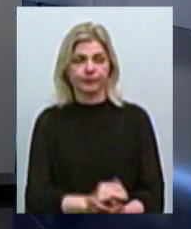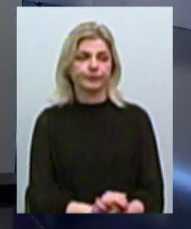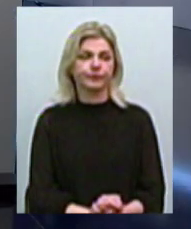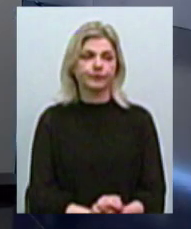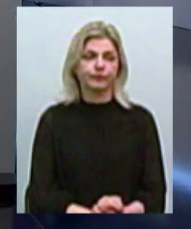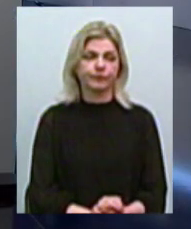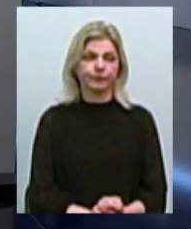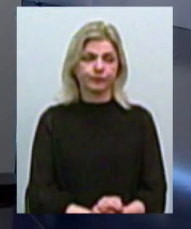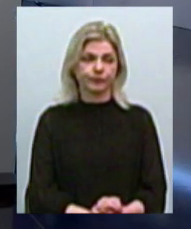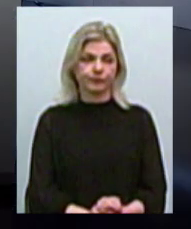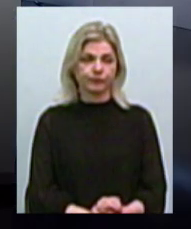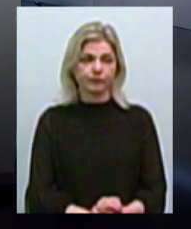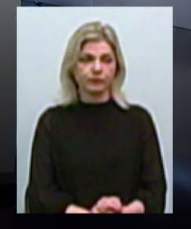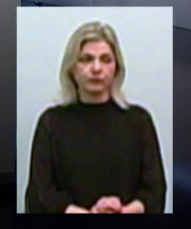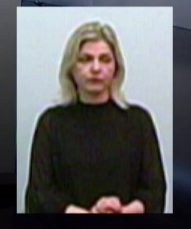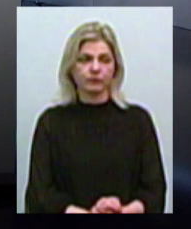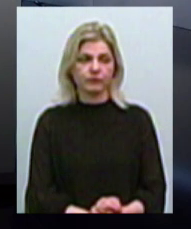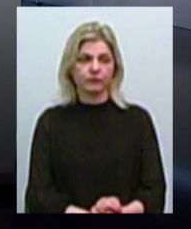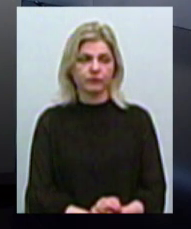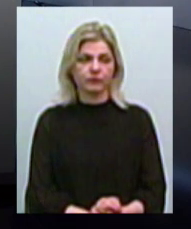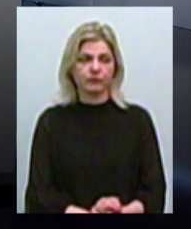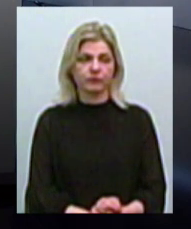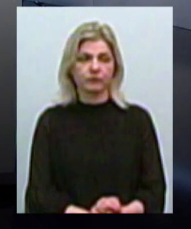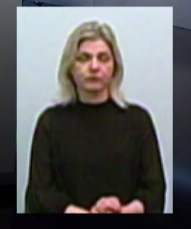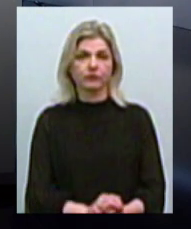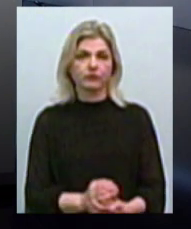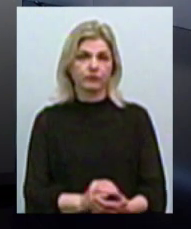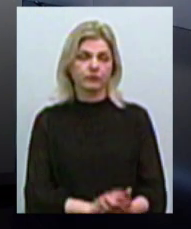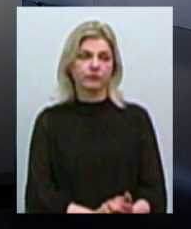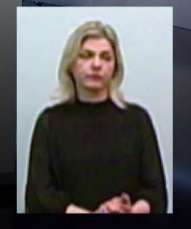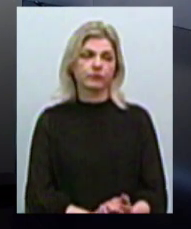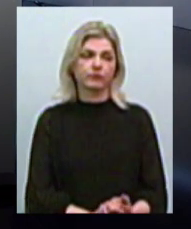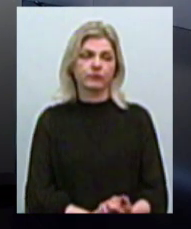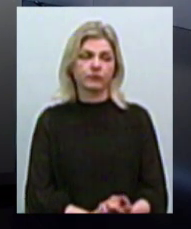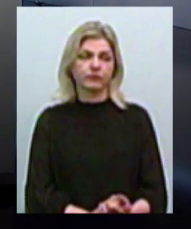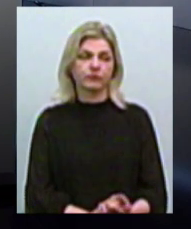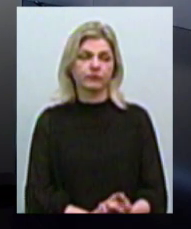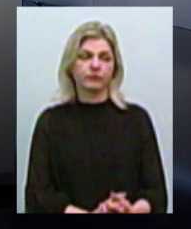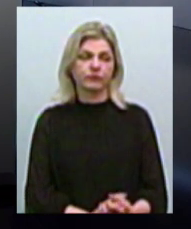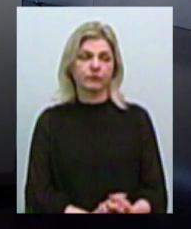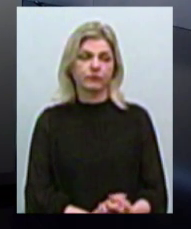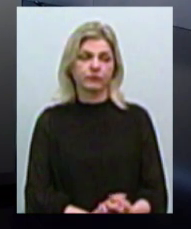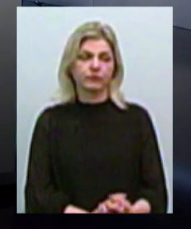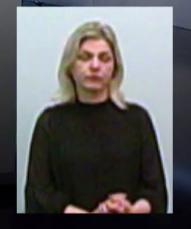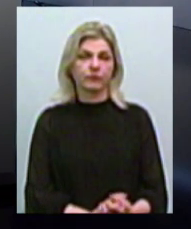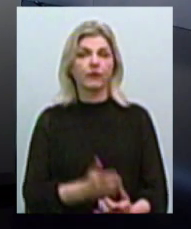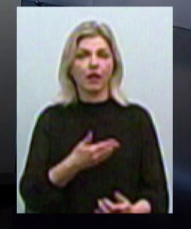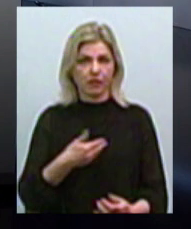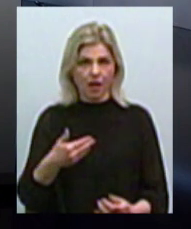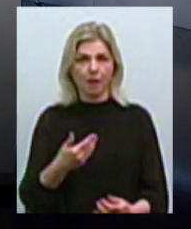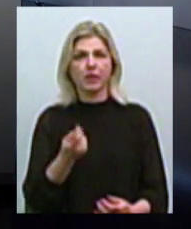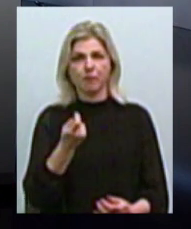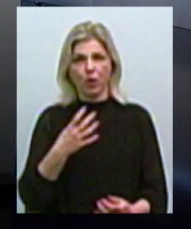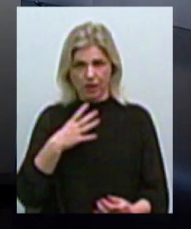які предоставляють услуги. Поэтому нам всім немножечко